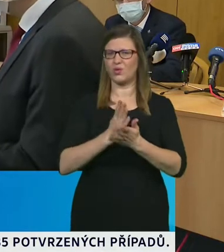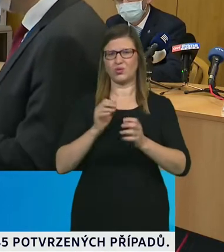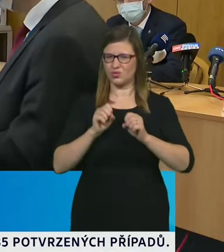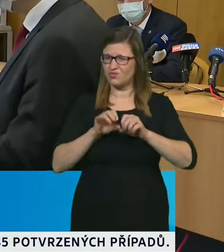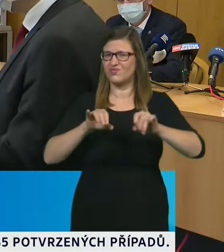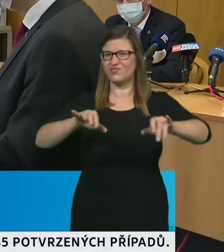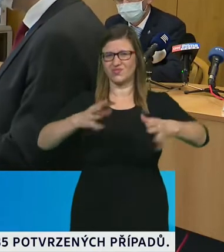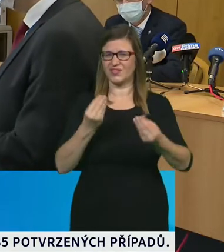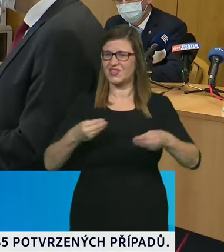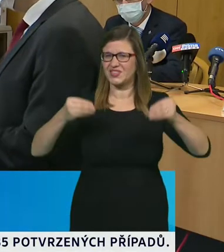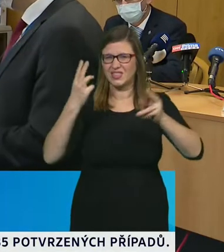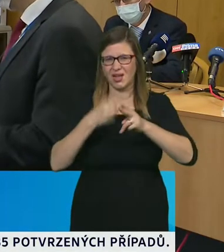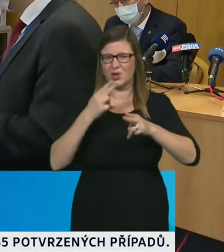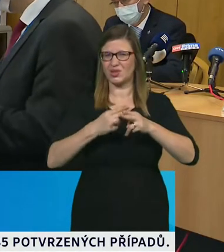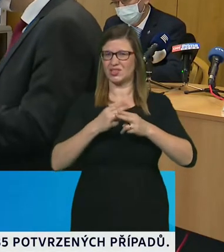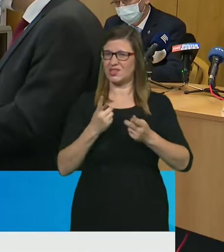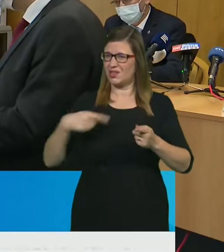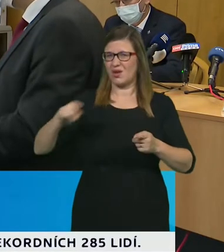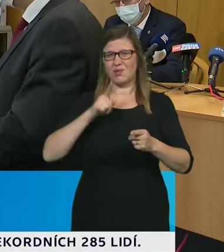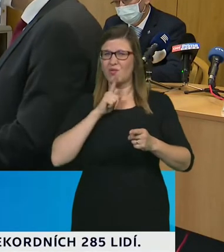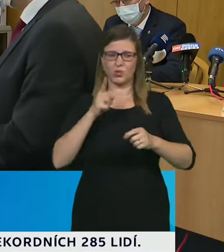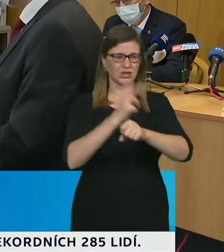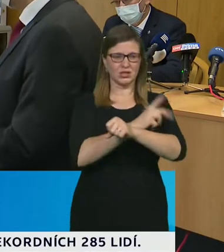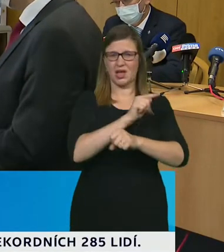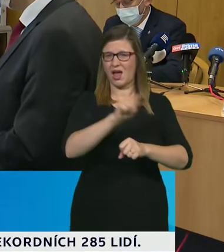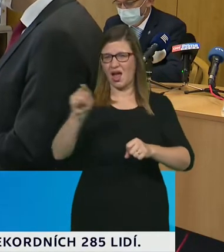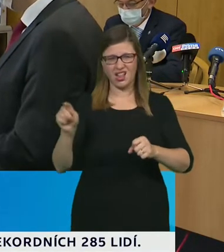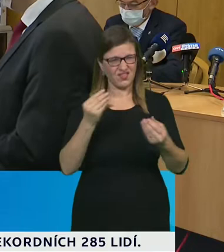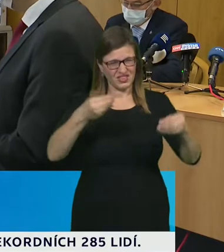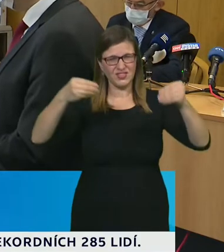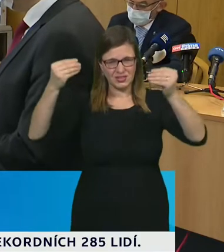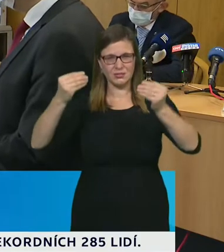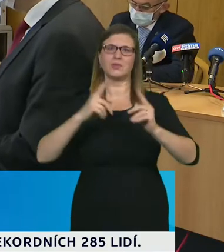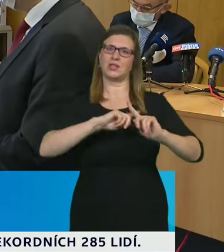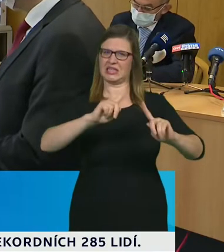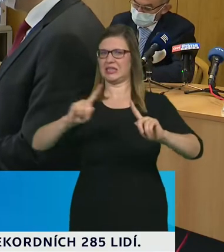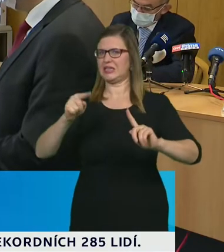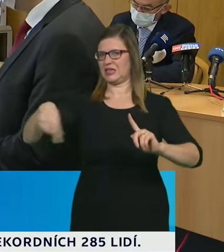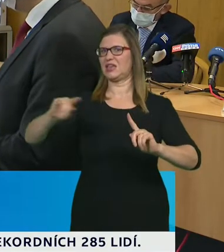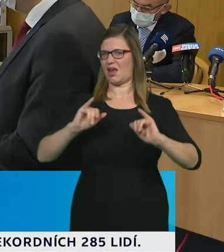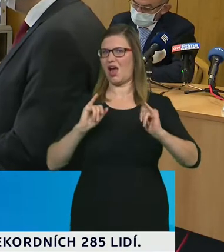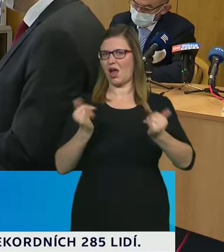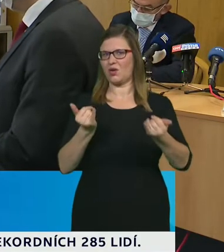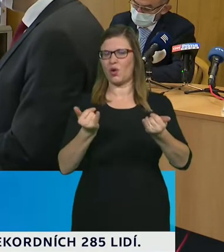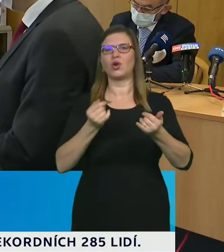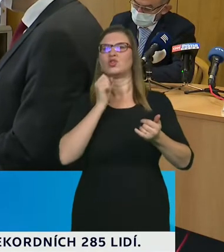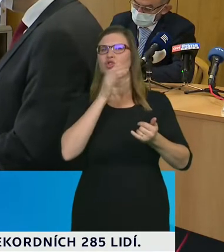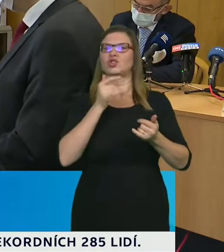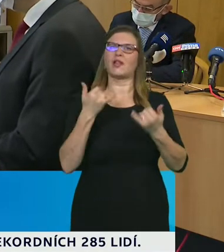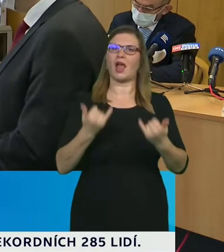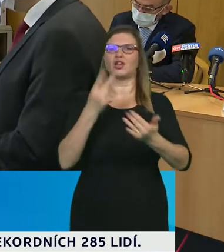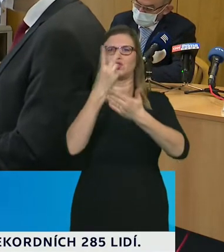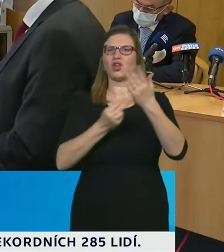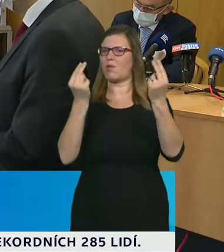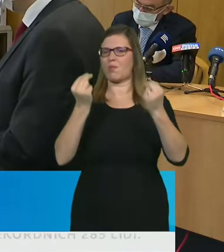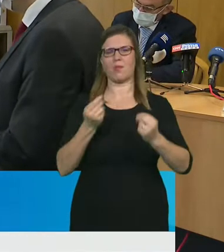narůstají ty počty. V každém státě trochu jinak, jak už jsem řekl, ale vidíte tady číst, samozřejmě nechci. Jsou to data k 9.12.